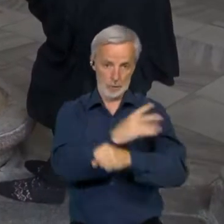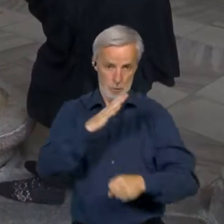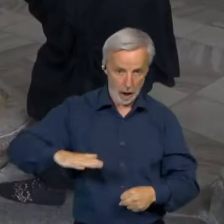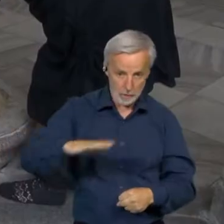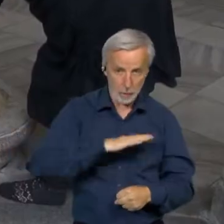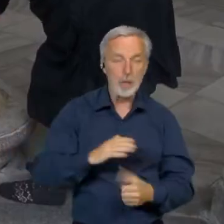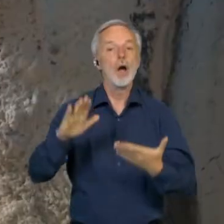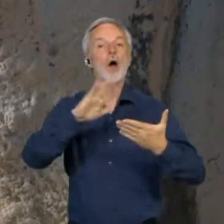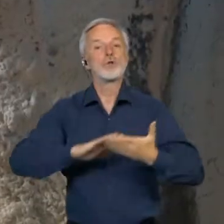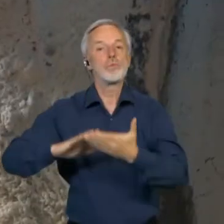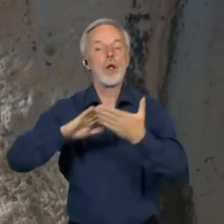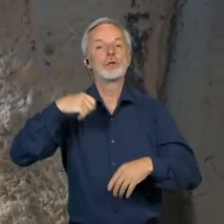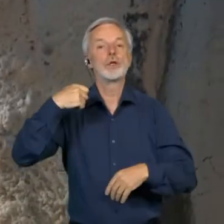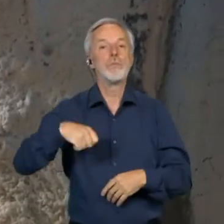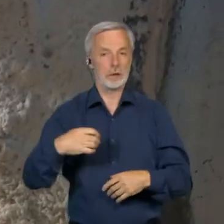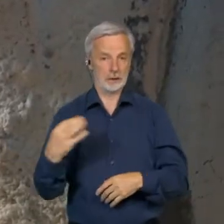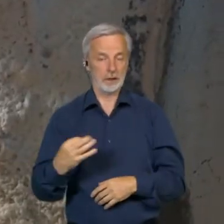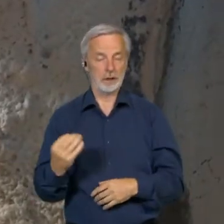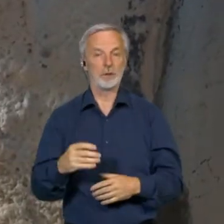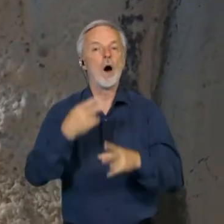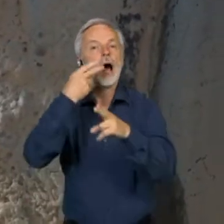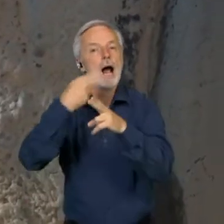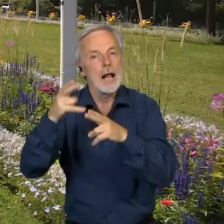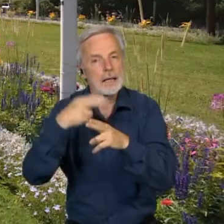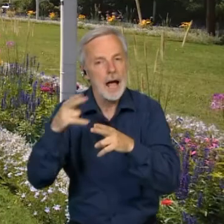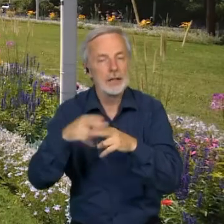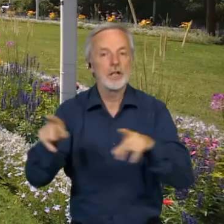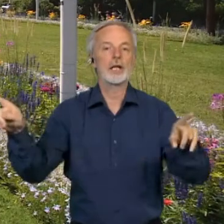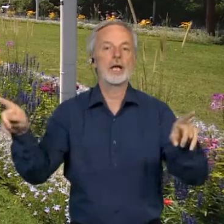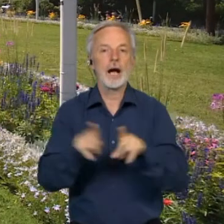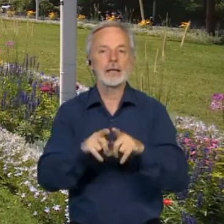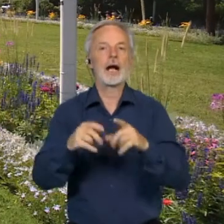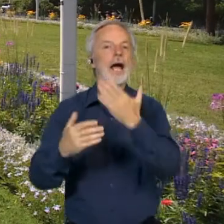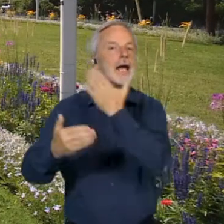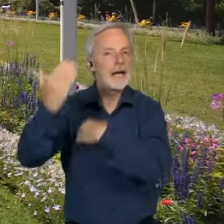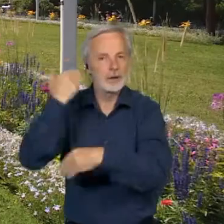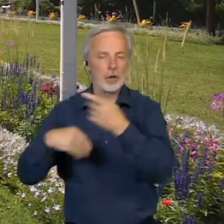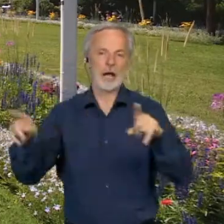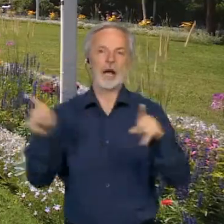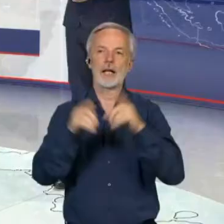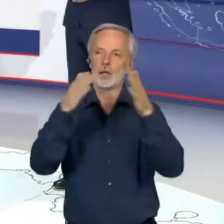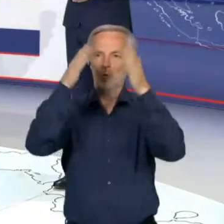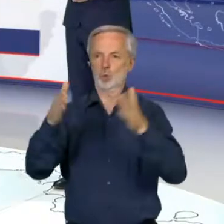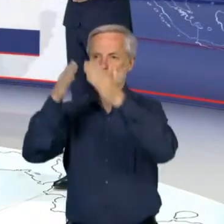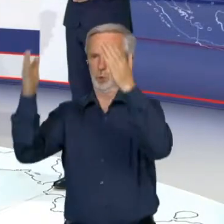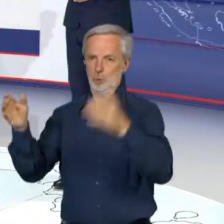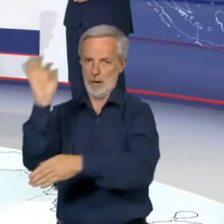Jejich společným bohatstvím jsou unikátní léčebné metody, historie i architektura. Jevhině Vachničenko, Česká televize.